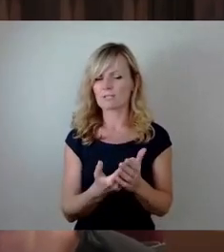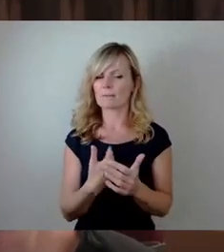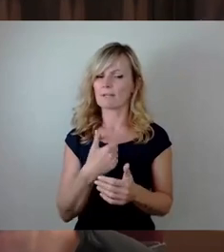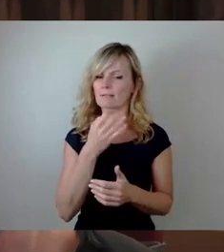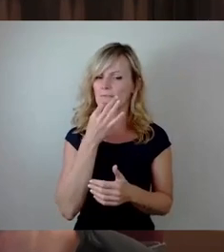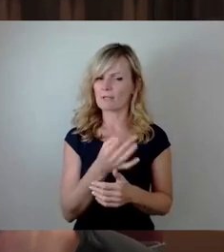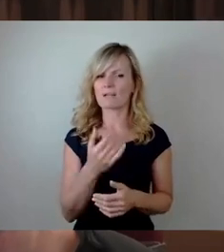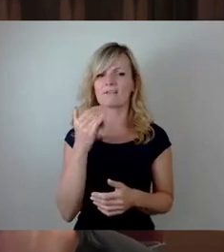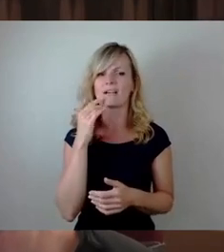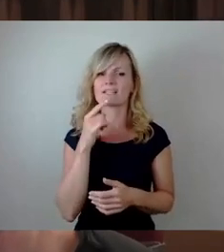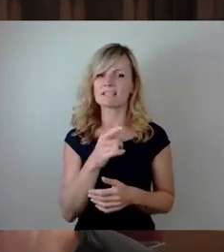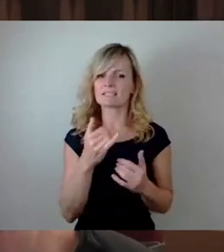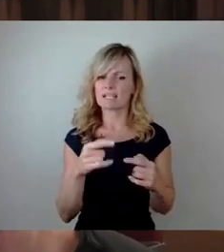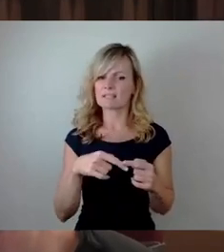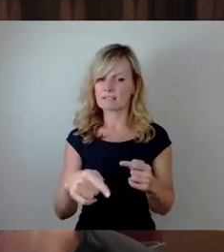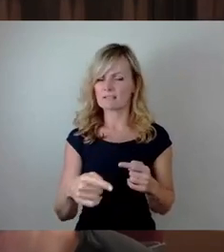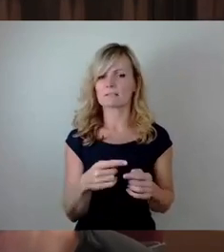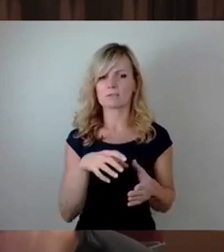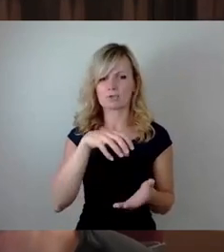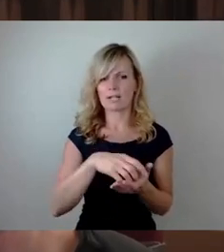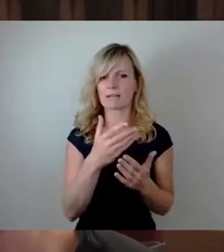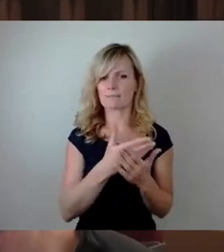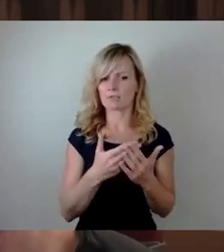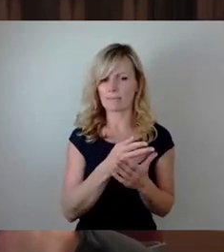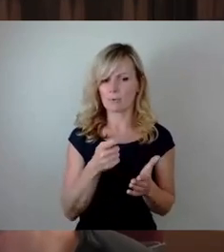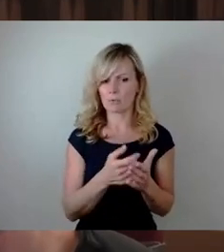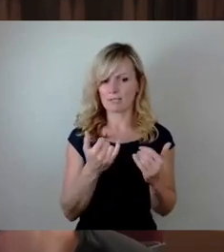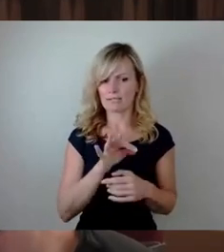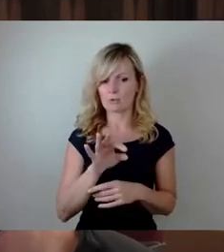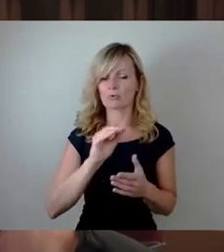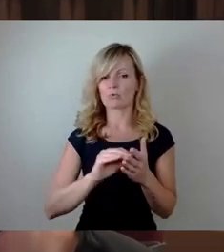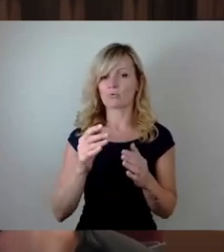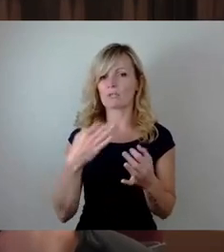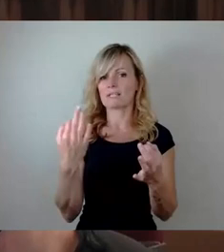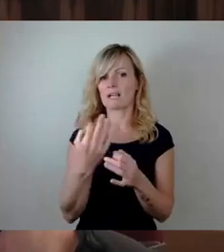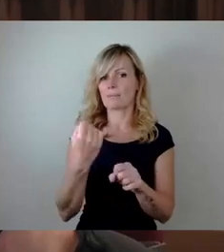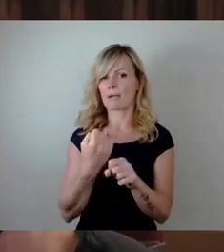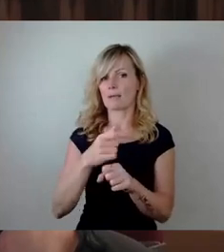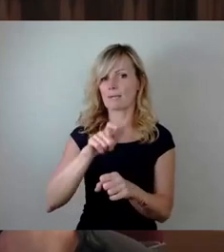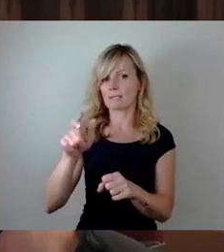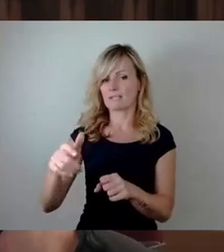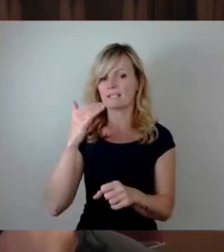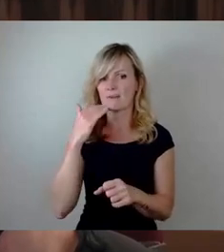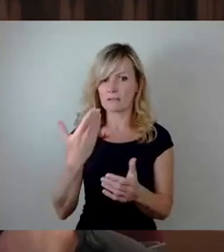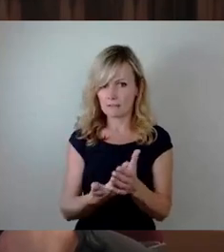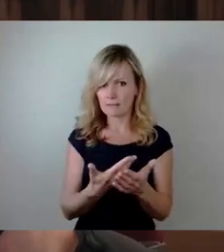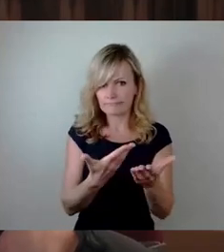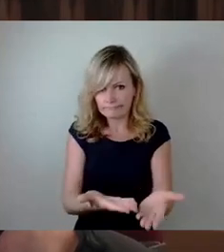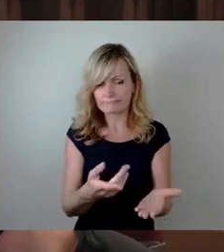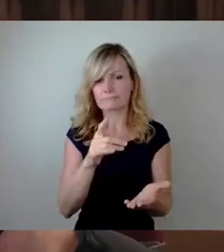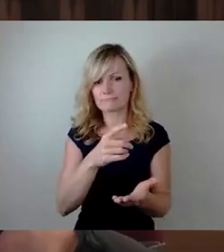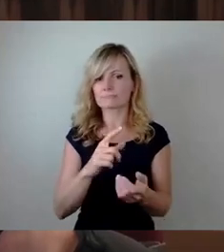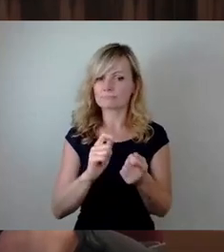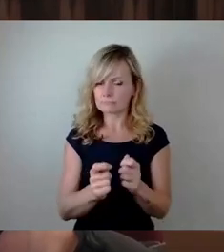wann sind die jetzt gültigen Stellenbeschreibungen für die Schulsachbearbeiterinnen erarbeitet worden, beziehungsweise sind dafür reale